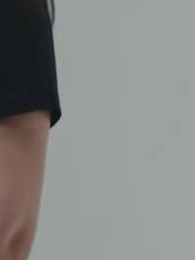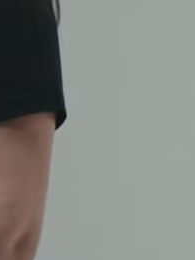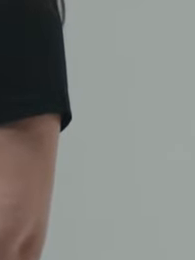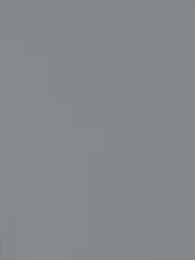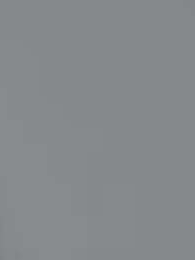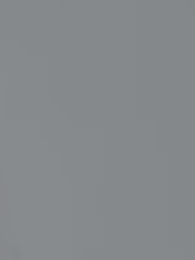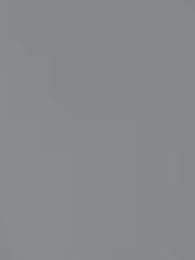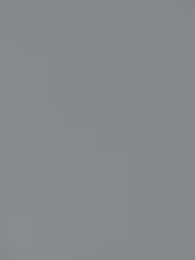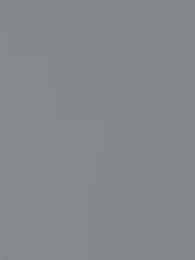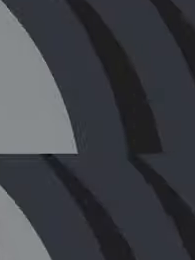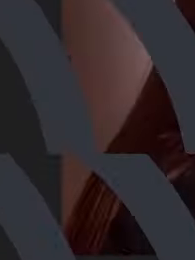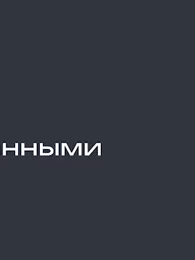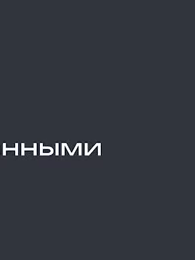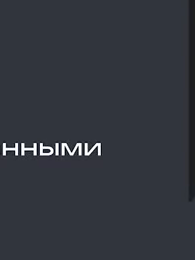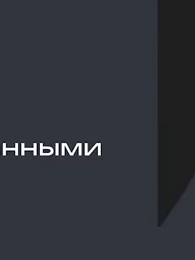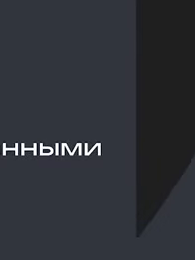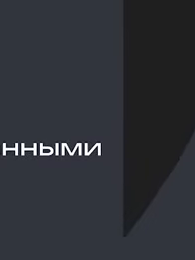вопрос. Можно только так.